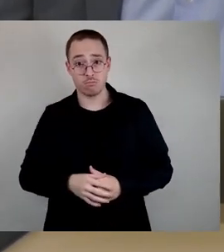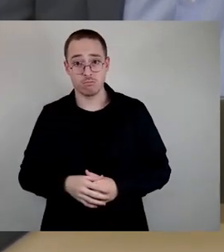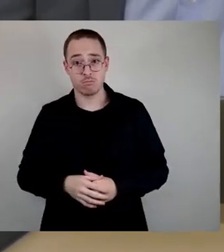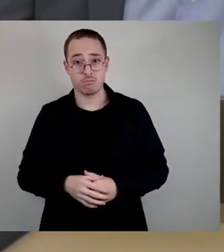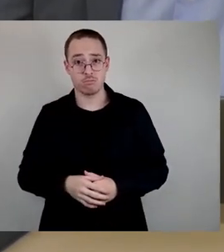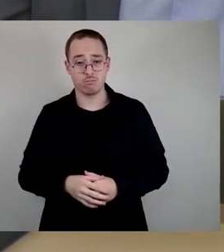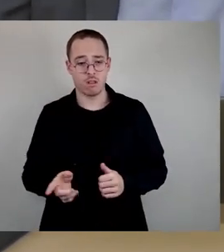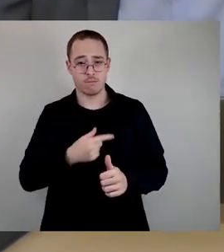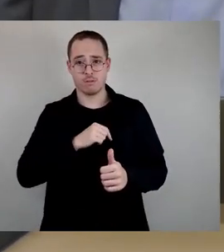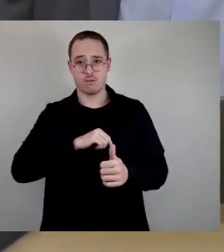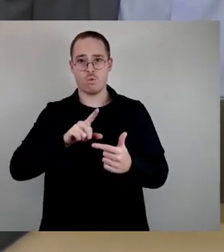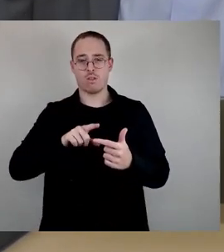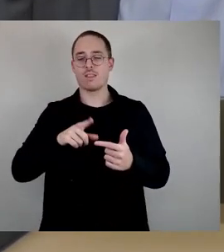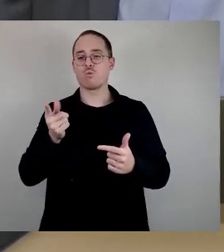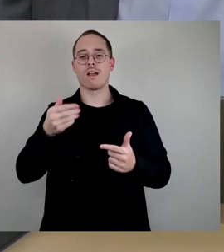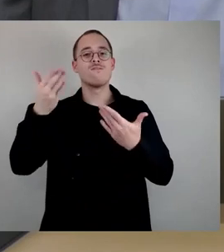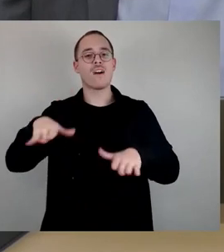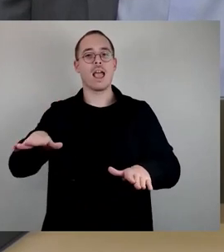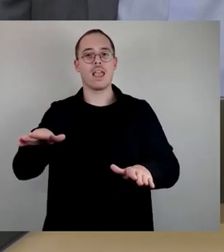und freie Wähler, freie Bürger.